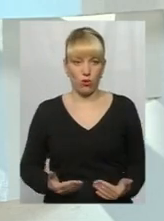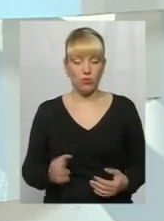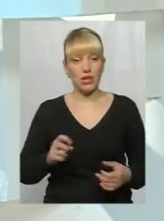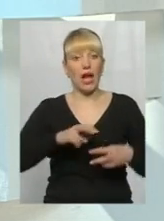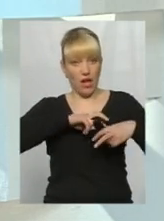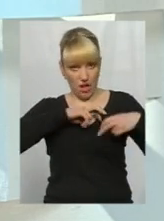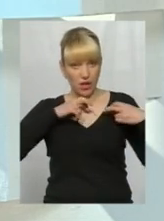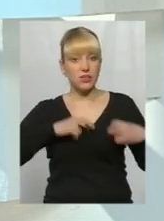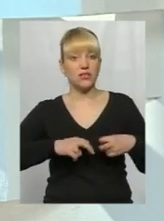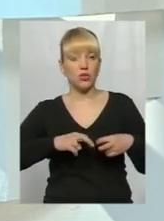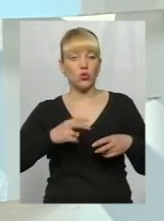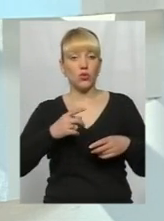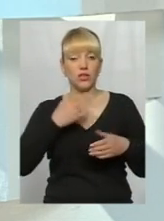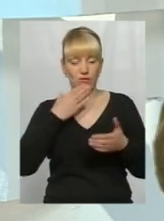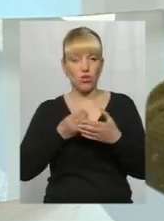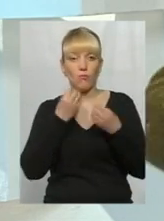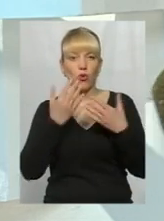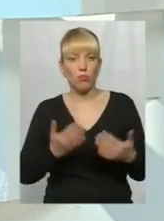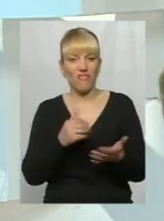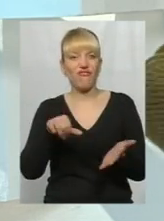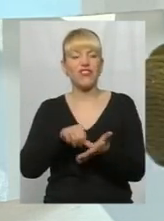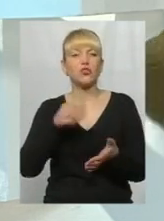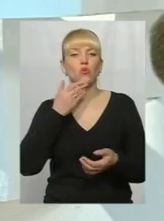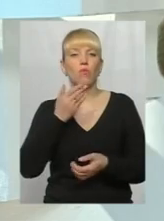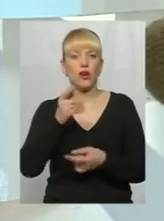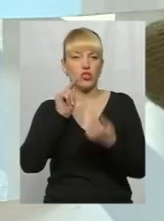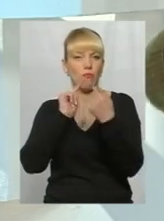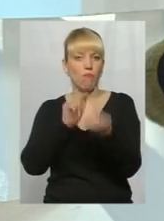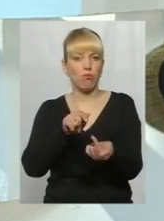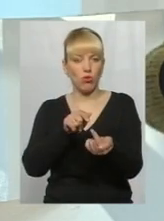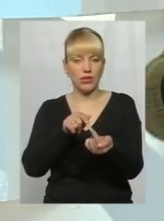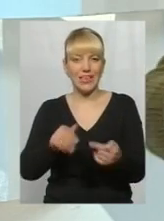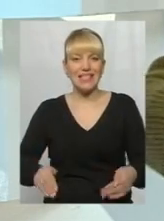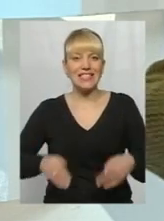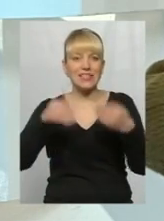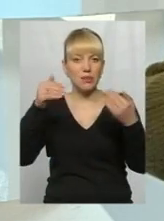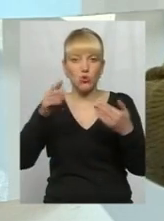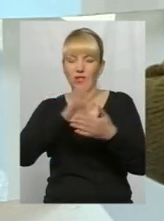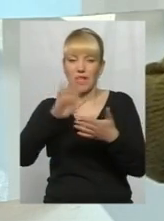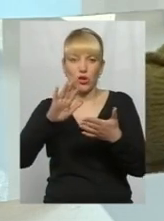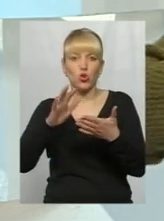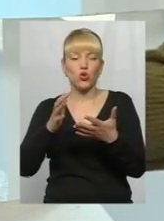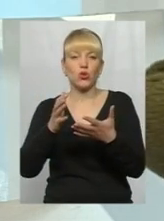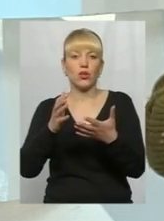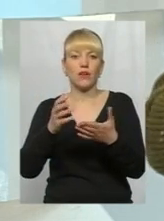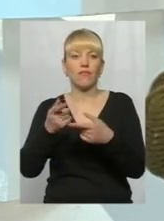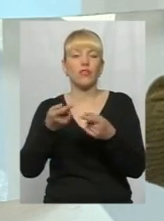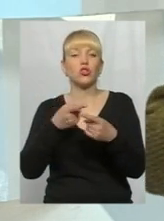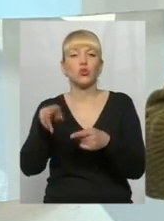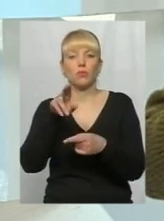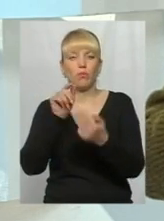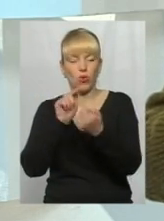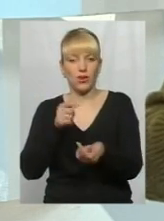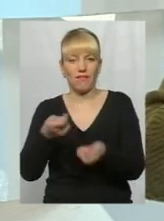ризикнула б навіть ним, виступаючи проти отакої, наче, ціни непоступної влади і олігархату,